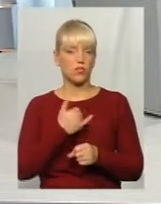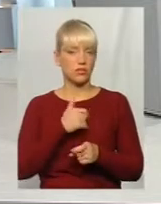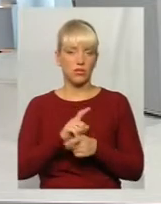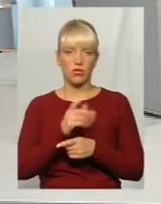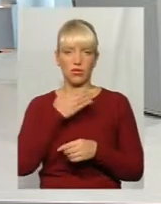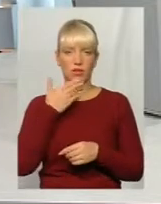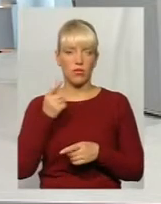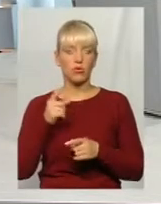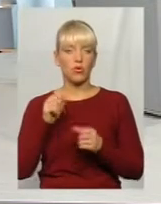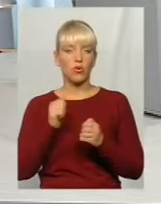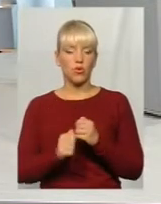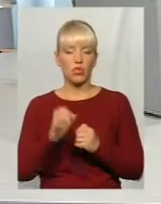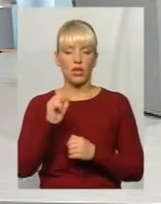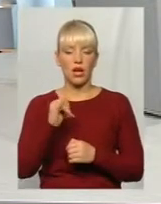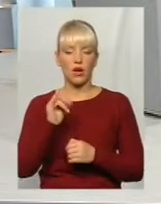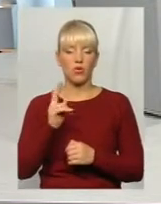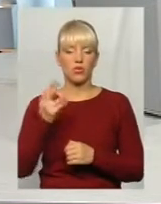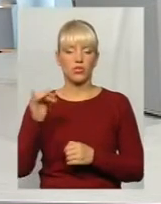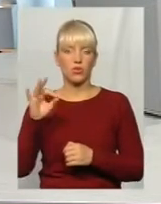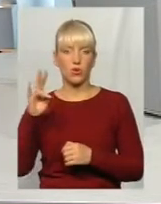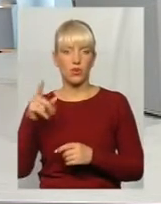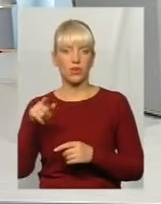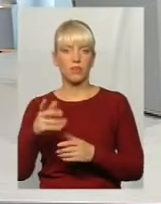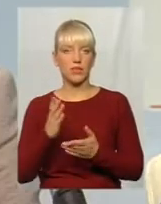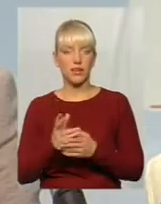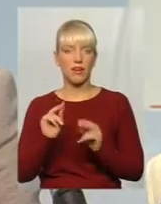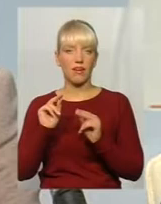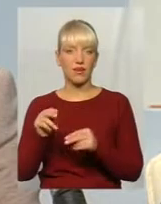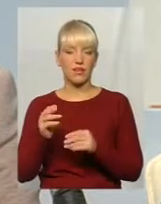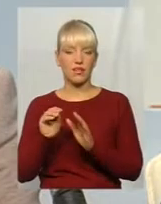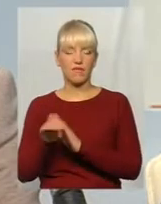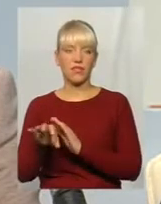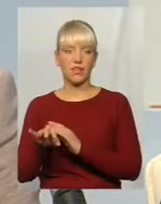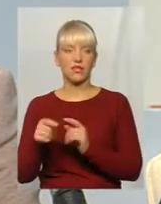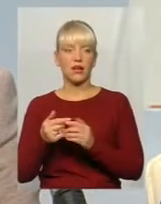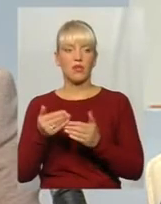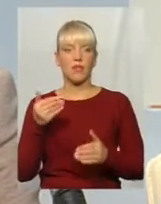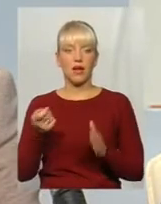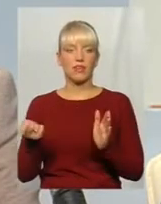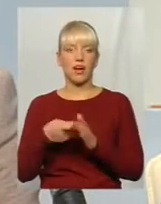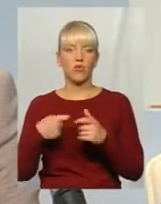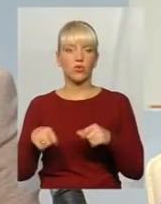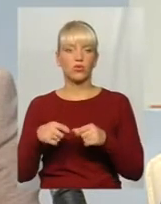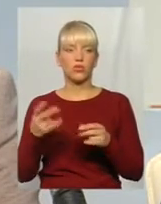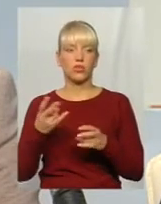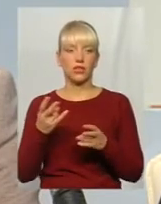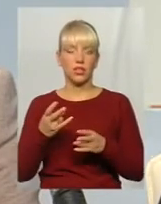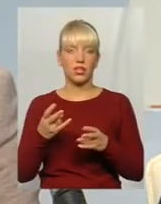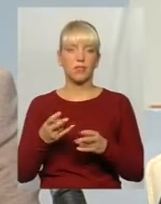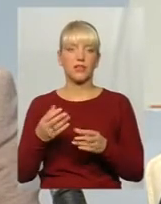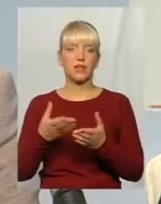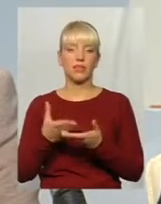тому що кожен аукціон там є гарантійний внесок. Ти маєш сплатити перед аукціоном 5% на рахунок майданчика.